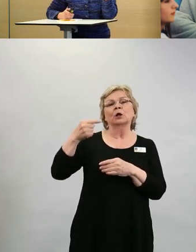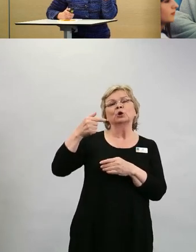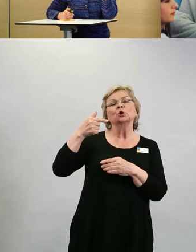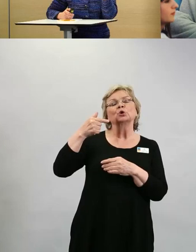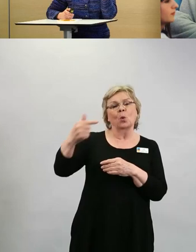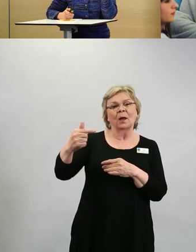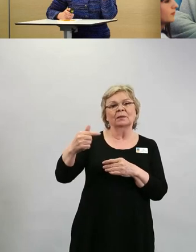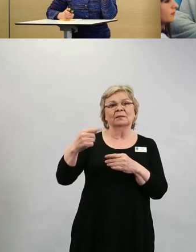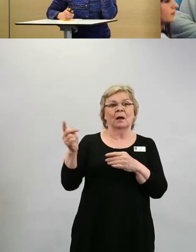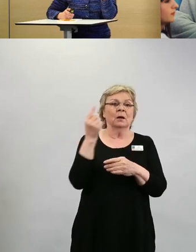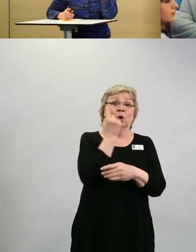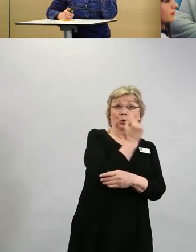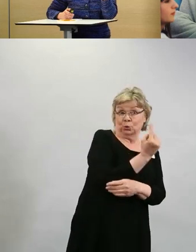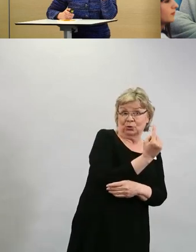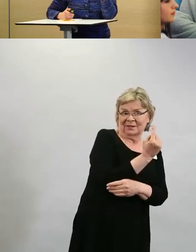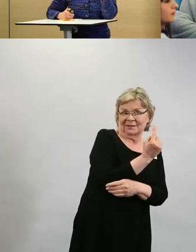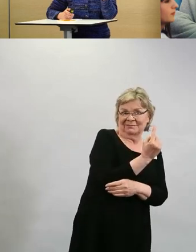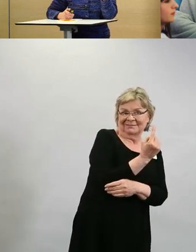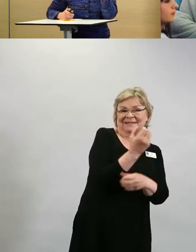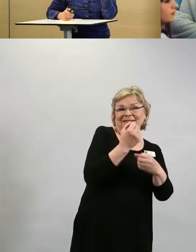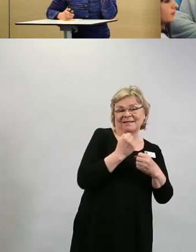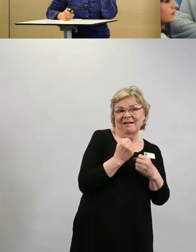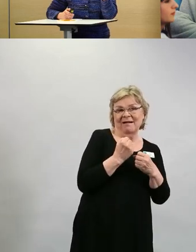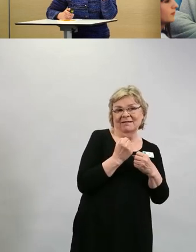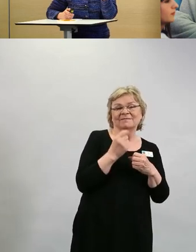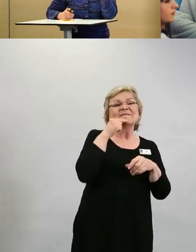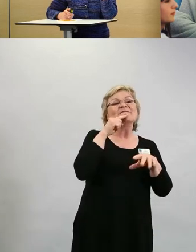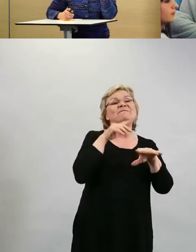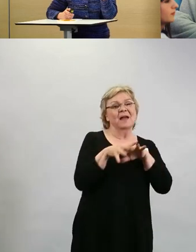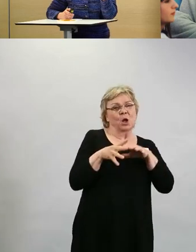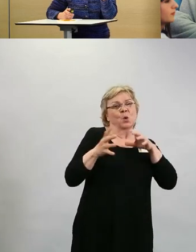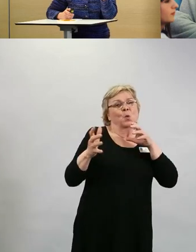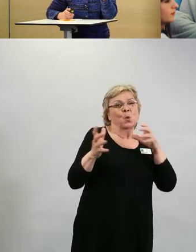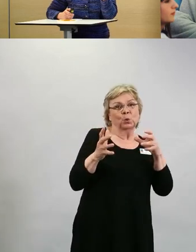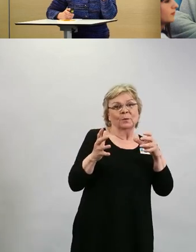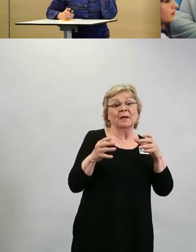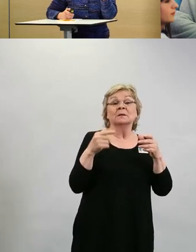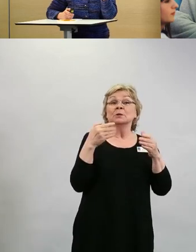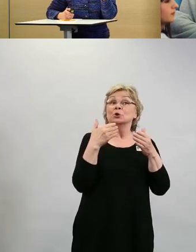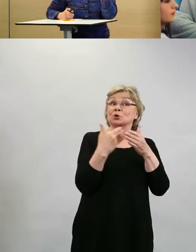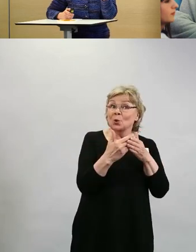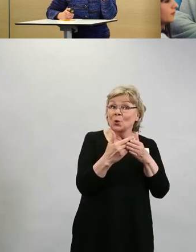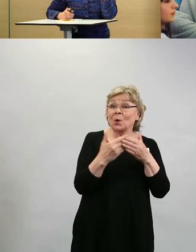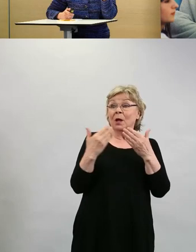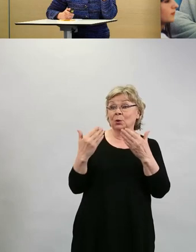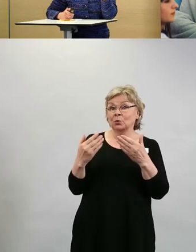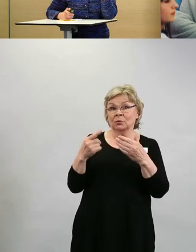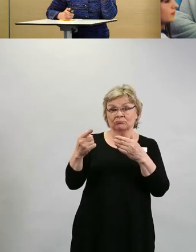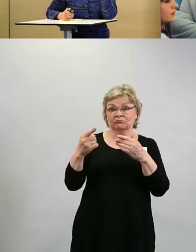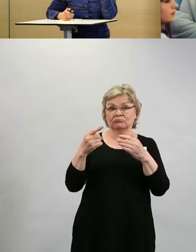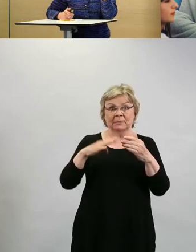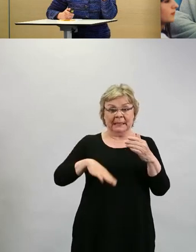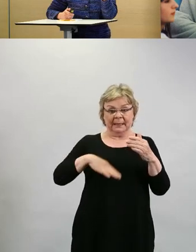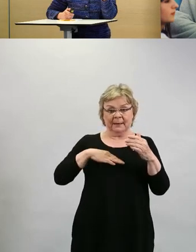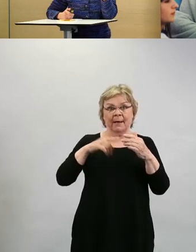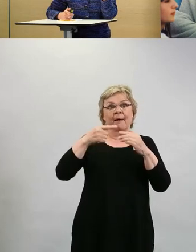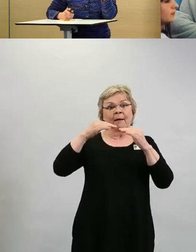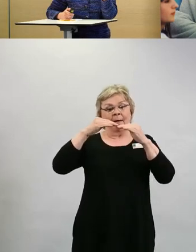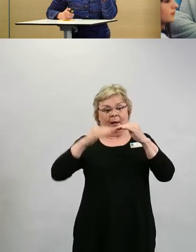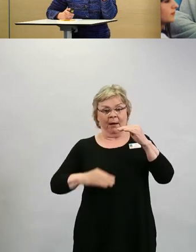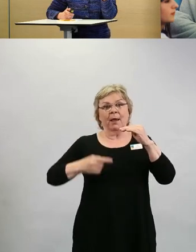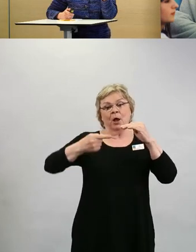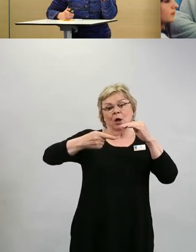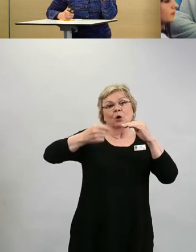tämähän on nimenomaan se syy, minkä vuoksi me ei suositella tätä rokottetta sitten alle 65-vuotiaille, vaan yli